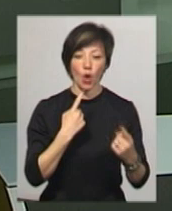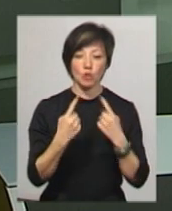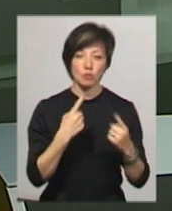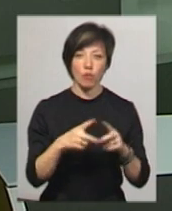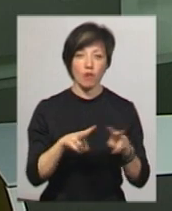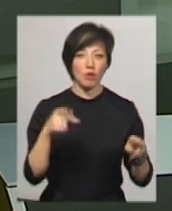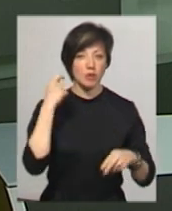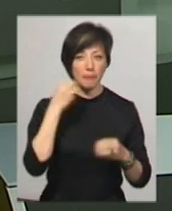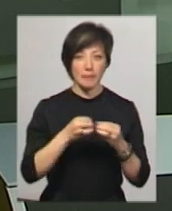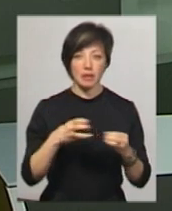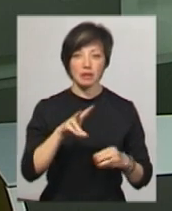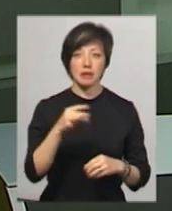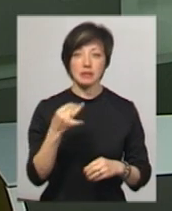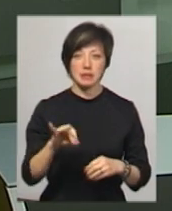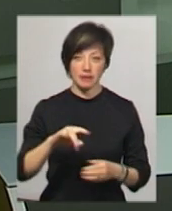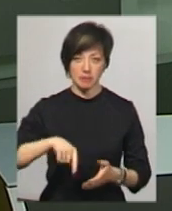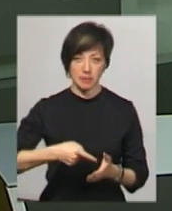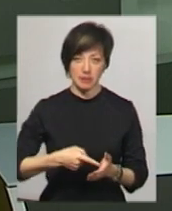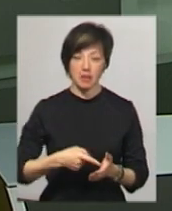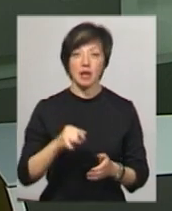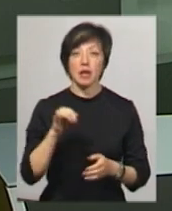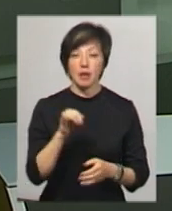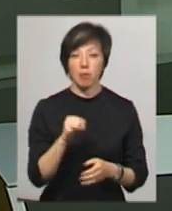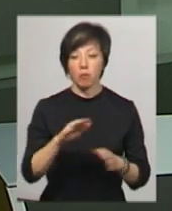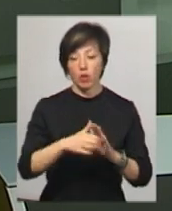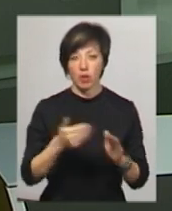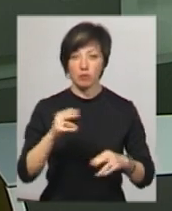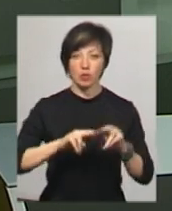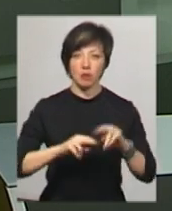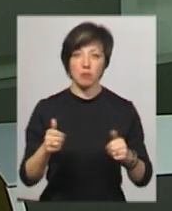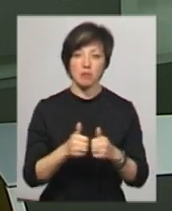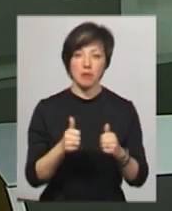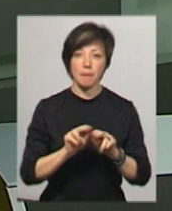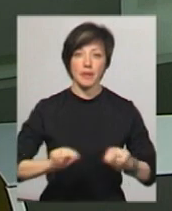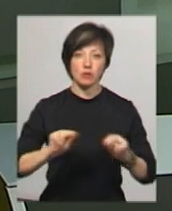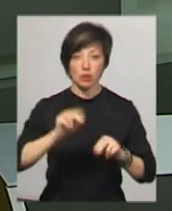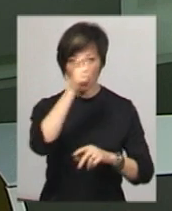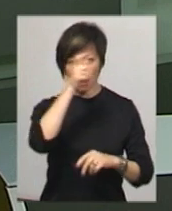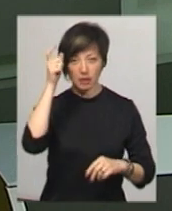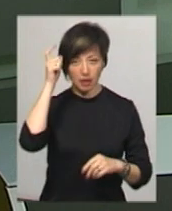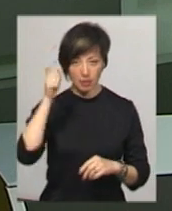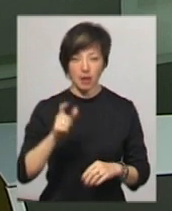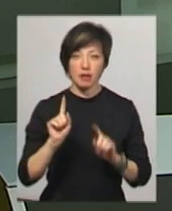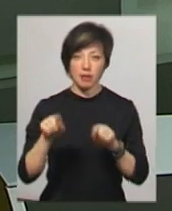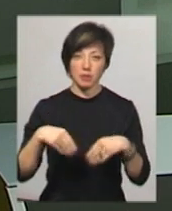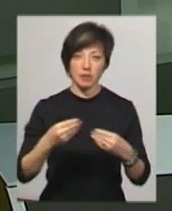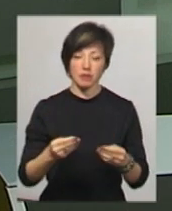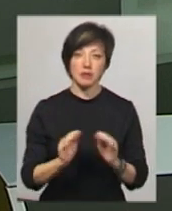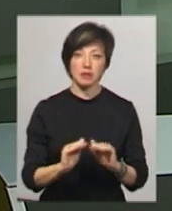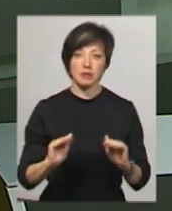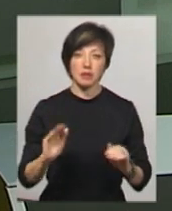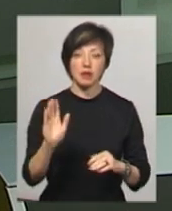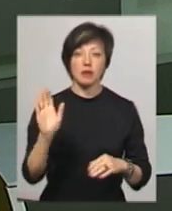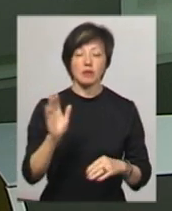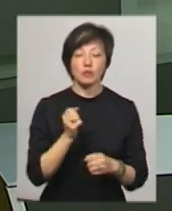ровесниці з 15-го ліцею в середмісті та покликали її на будівництво біля гуманітарно-педагогічної академії. Там надавали школярці